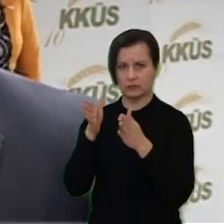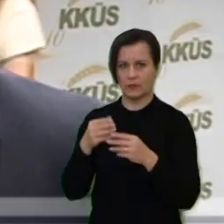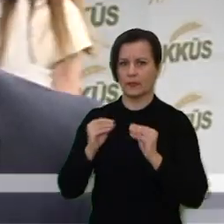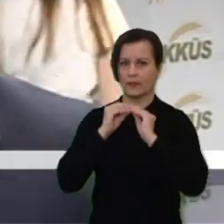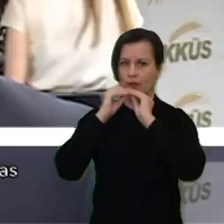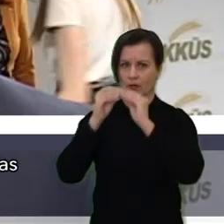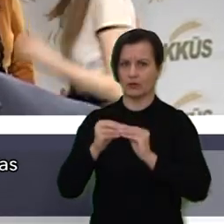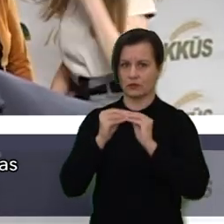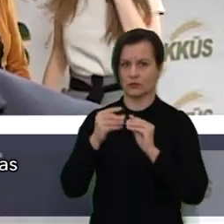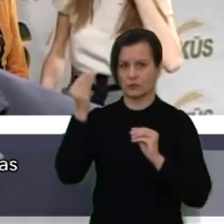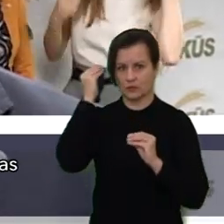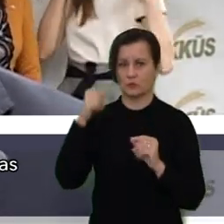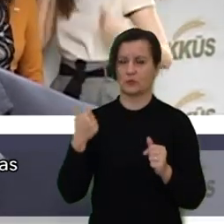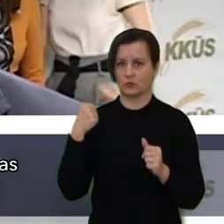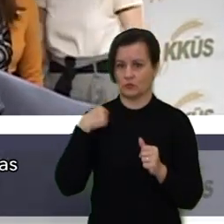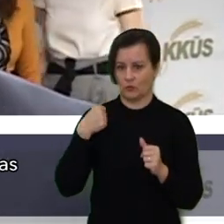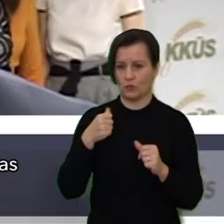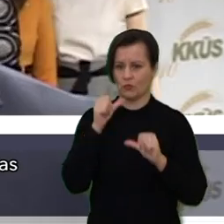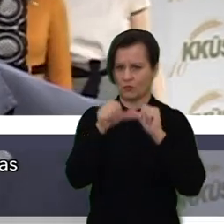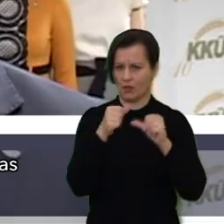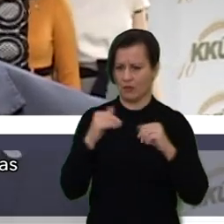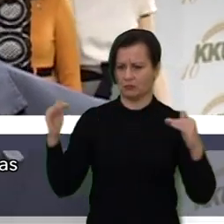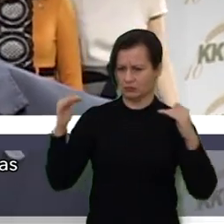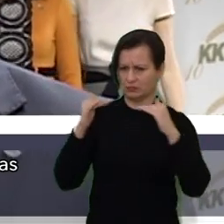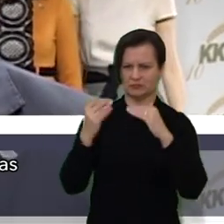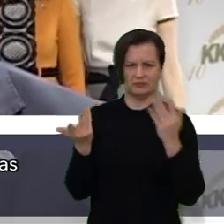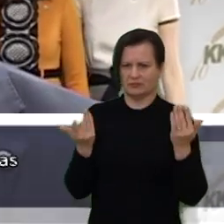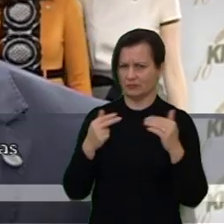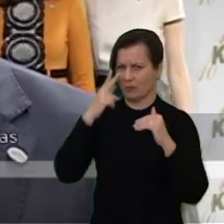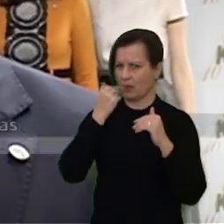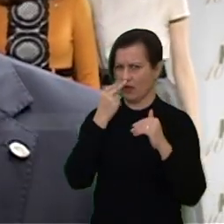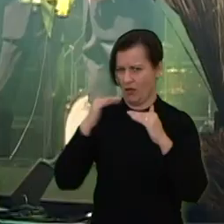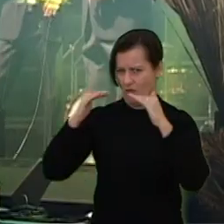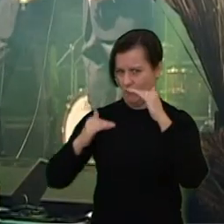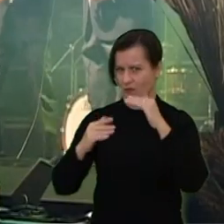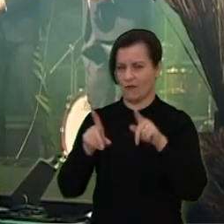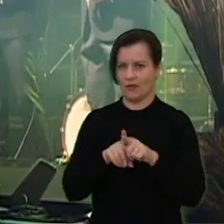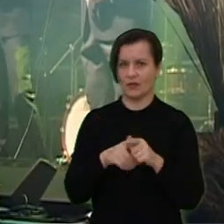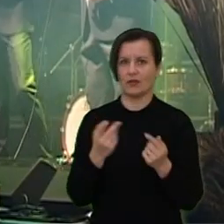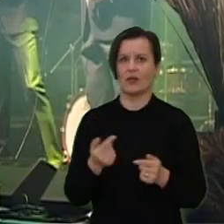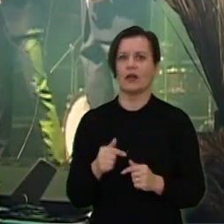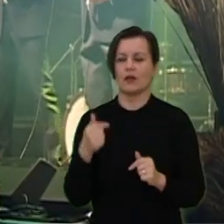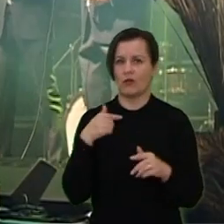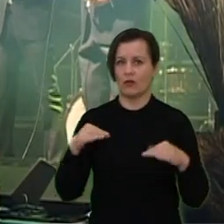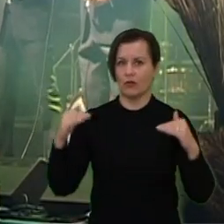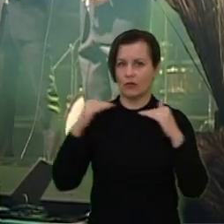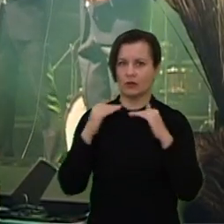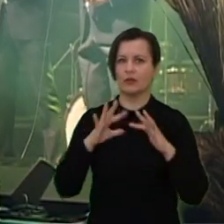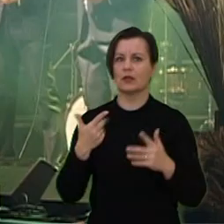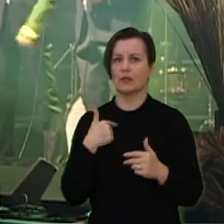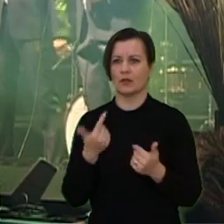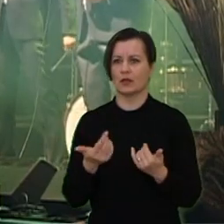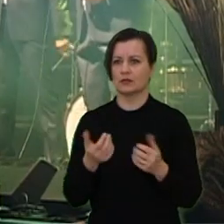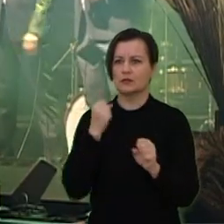su žmogu lyginant damečiu labai nedaug yra tas dešimtmetų, toks mažiukas paauglys, bet lyginant, ką mes padarėm